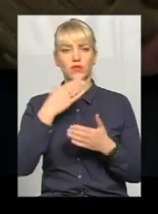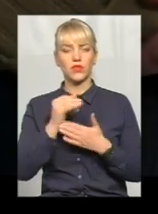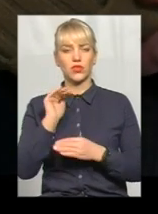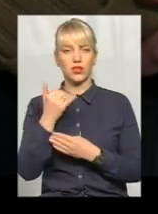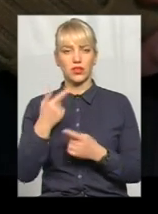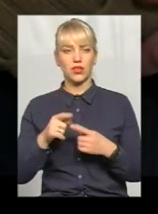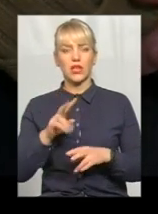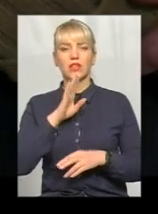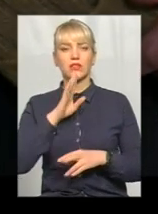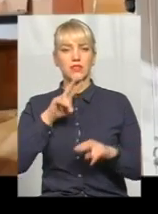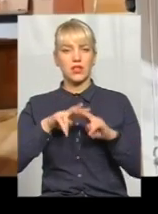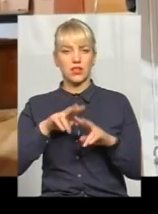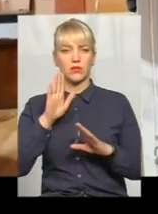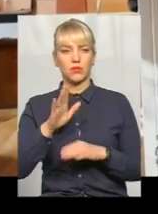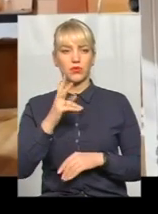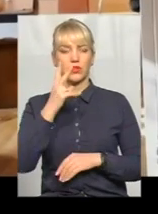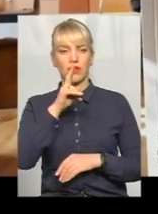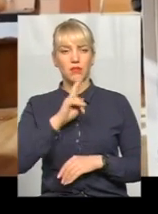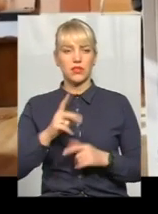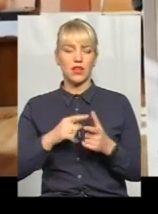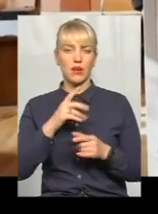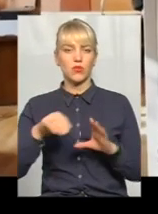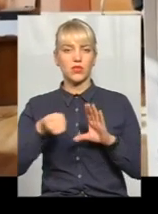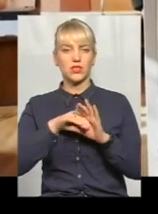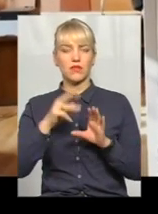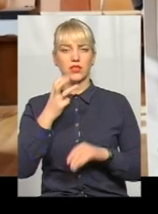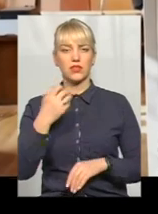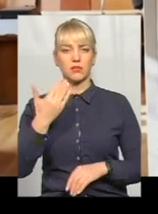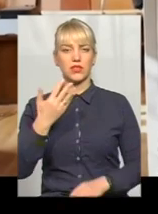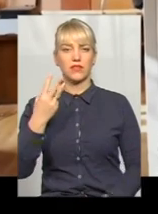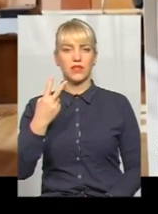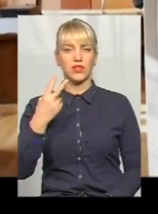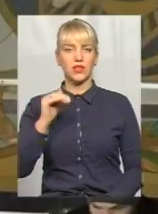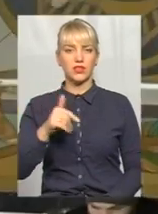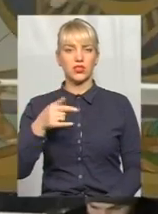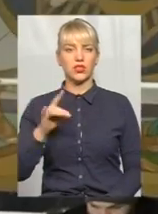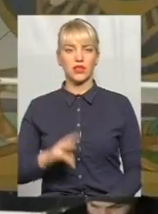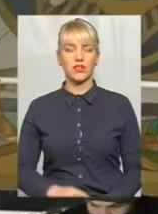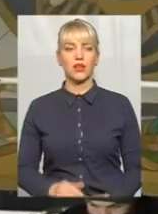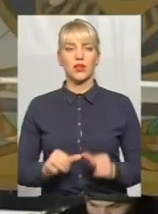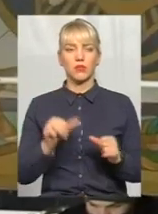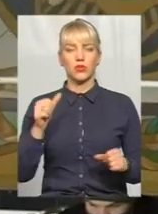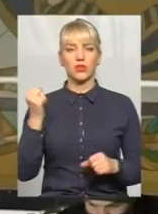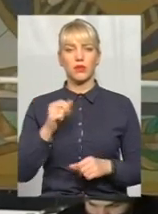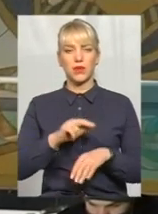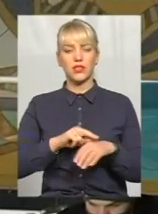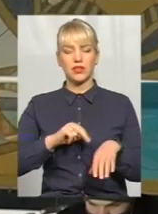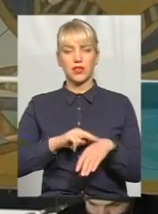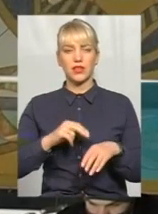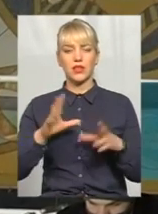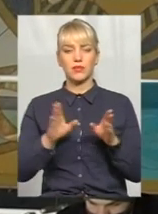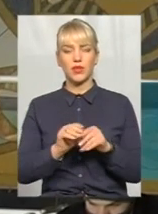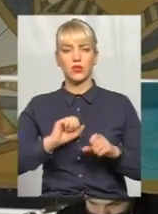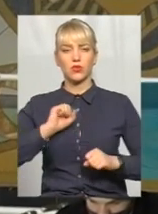за гратами жінка проведе два місяці або вийде під заставу у 352 тисячі гривень. Минулого тижня працівники поліції спільно з